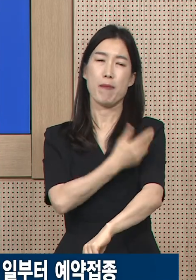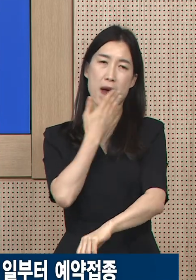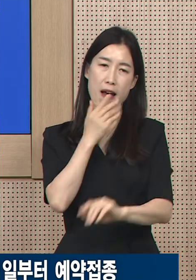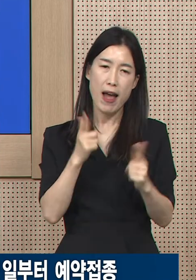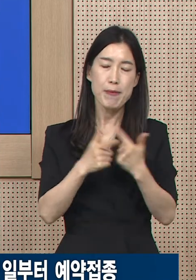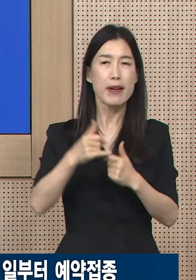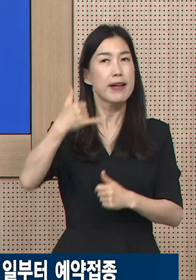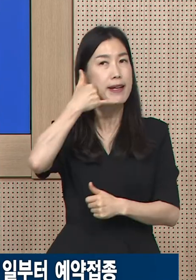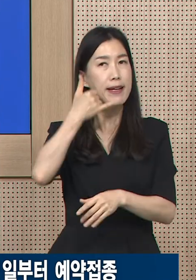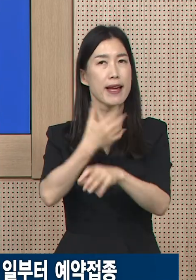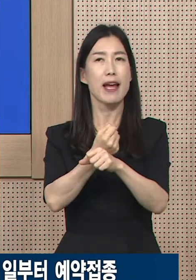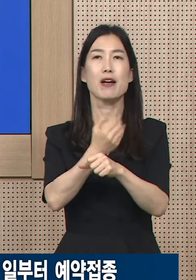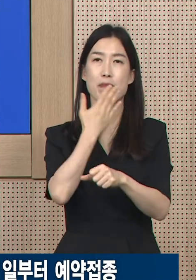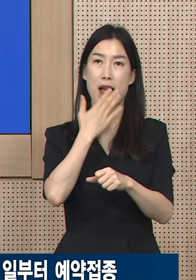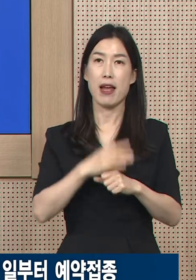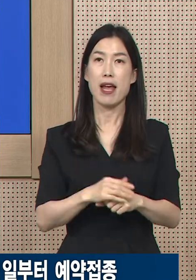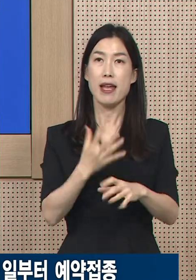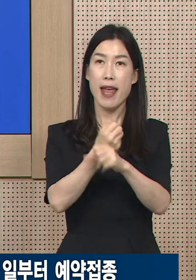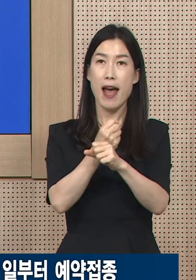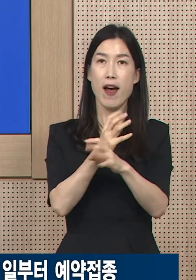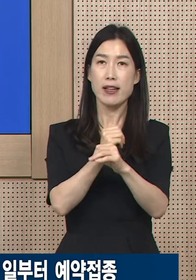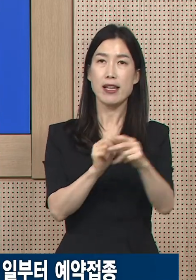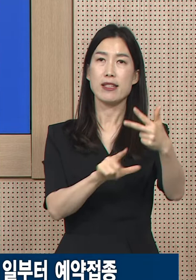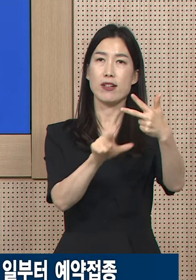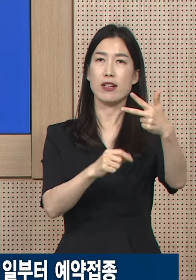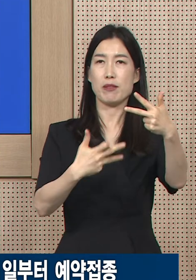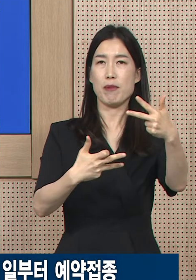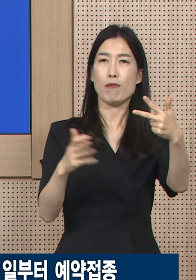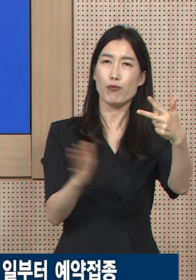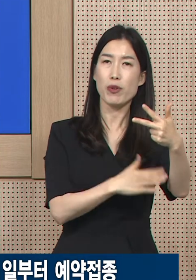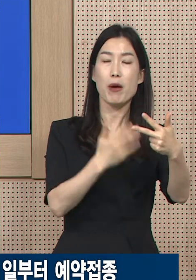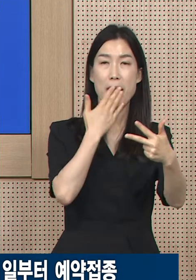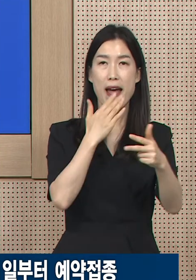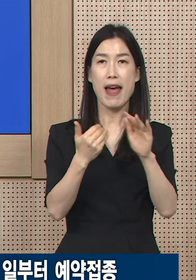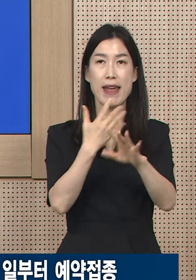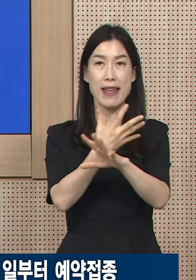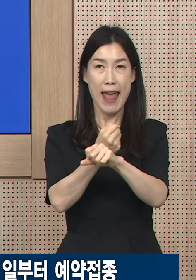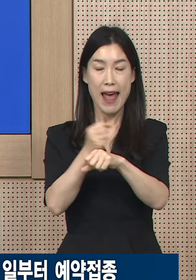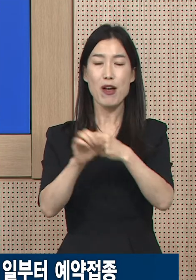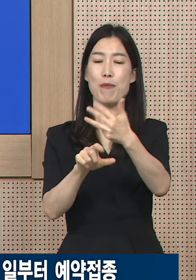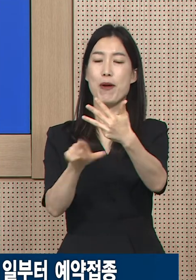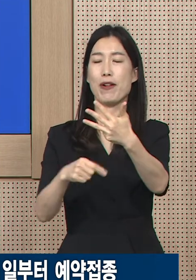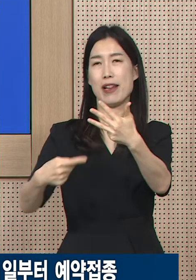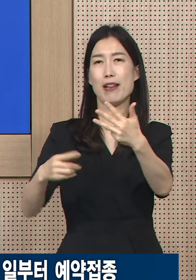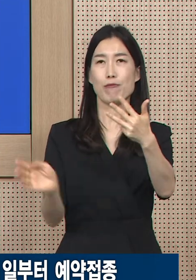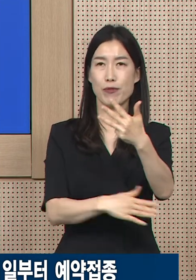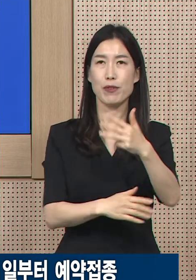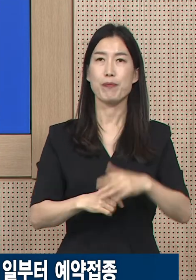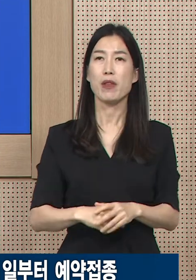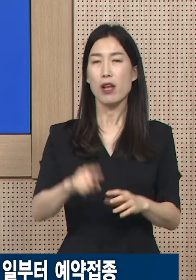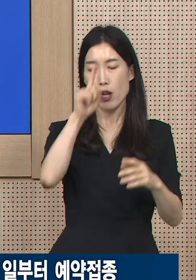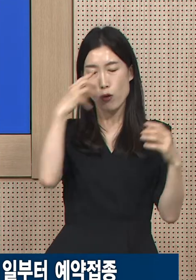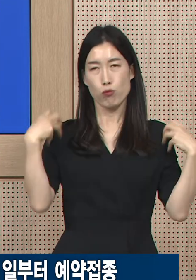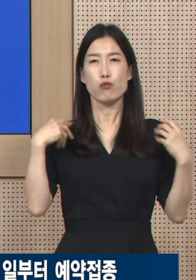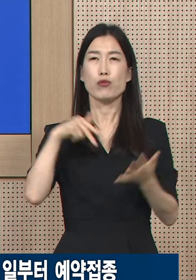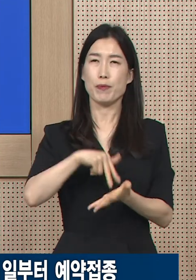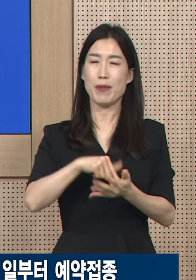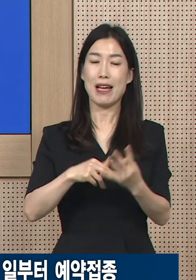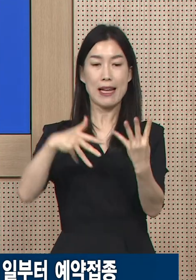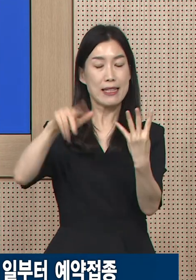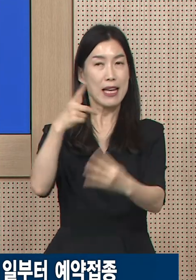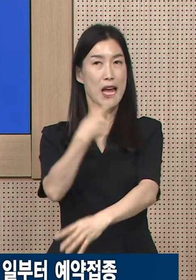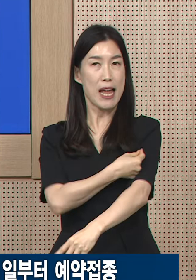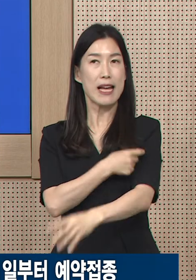18일부터 가능하며 예약 접종은 8월 1일부터 시행됩니다. 또한 정부는 4차 접종 공고 대상을 현재 80세 이상